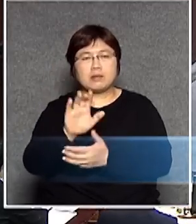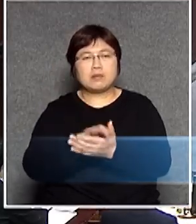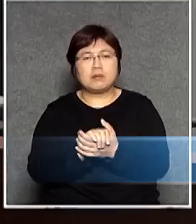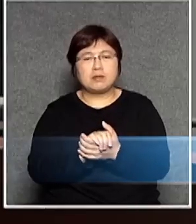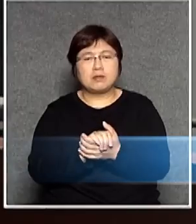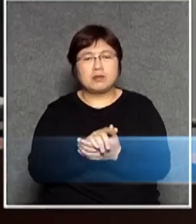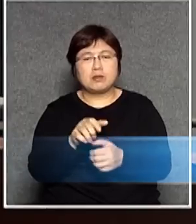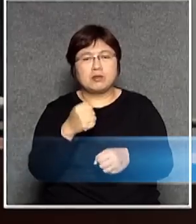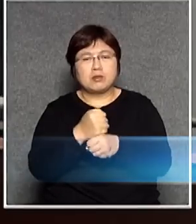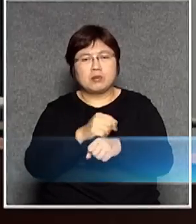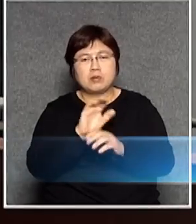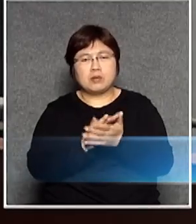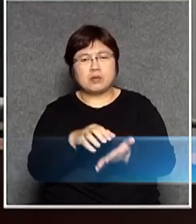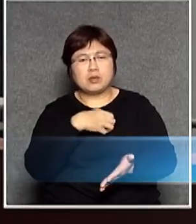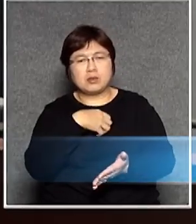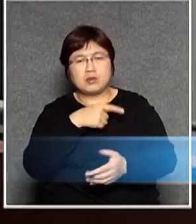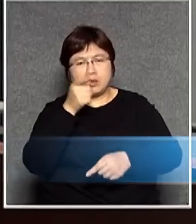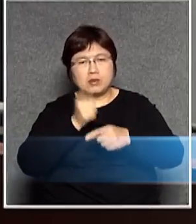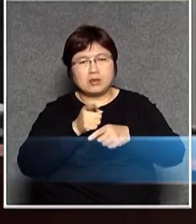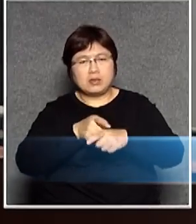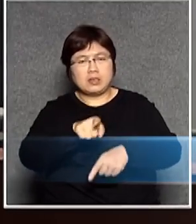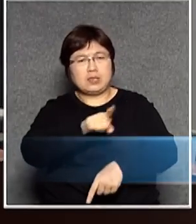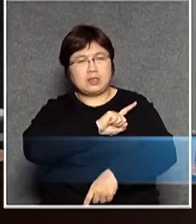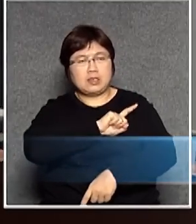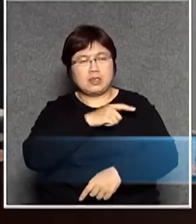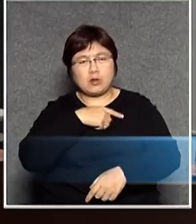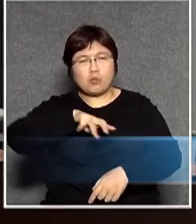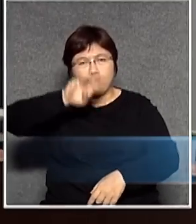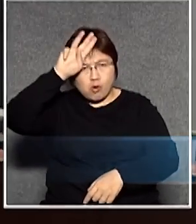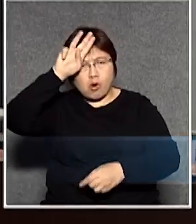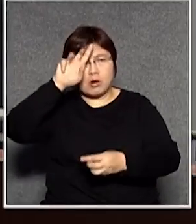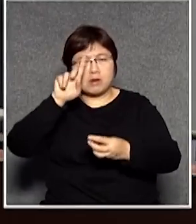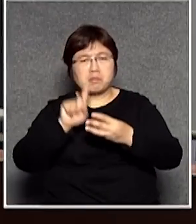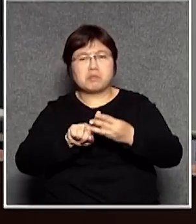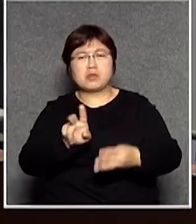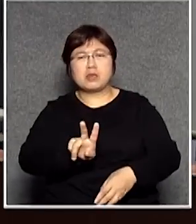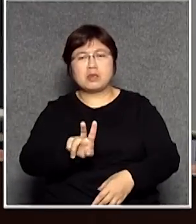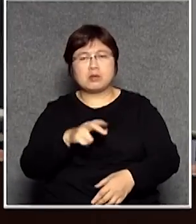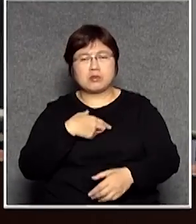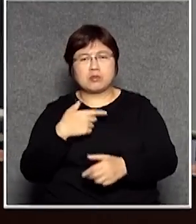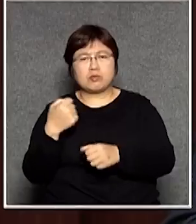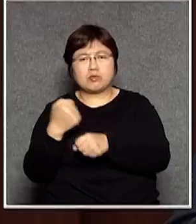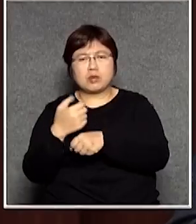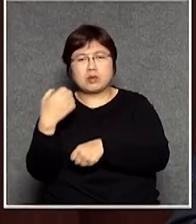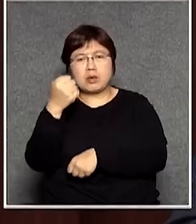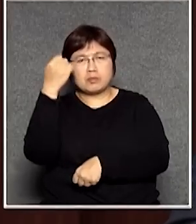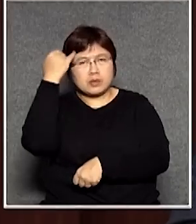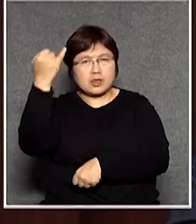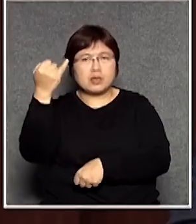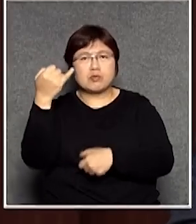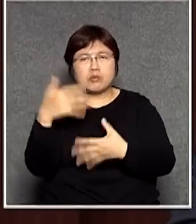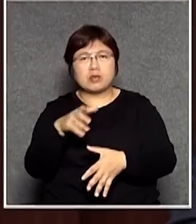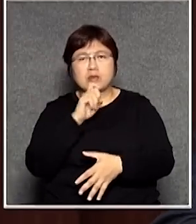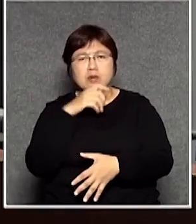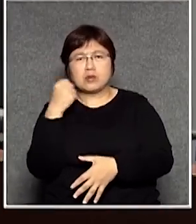做了些事完全令人覺得你真是當了自己是皇帝做到主席不懂做就算了不要這樣有